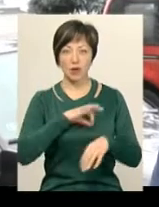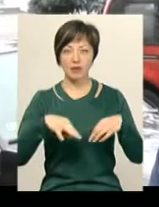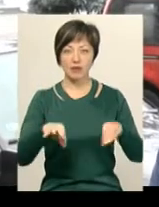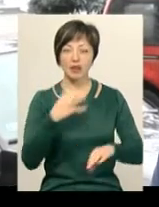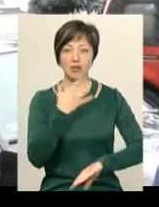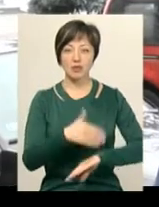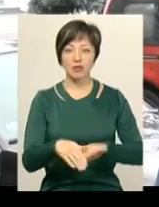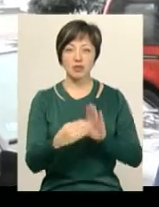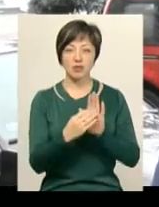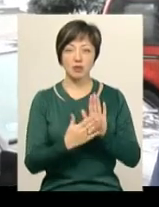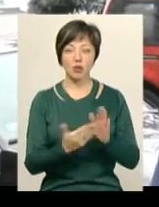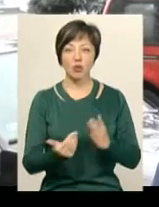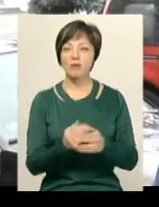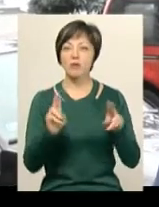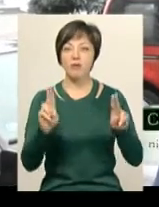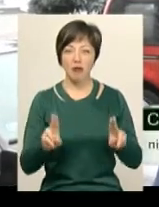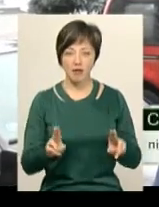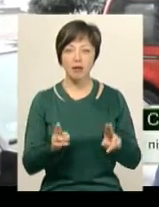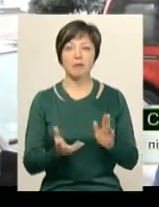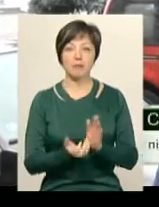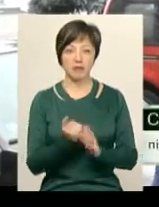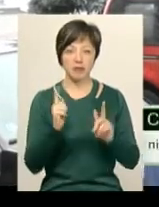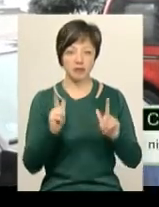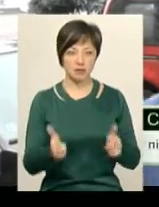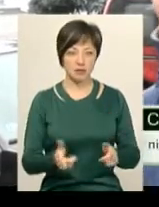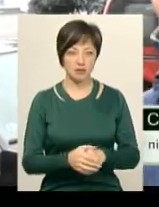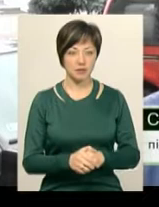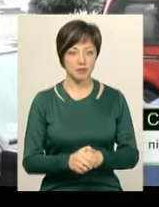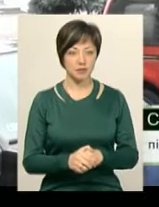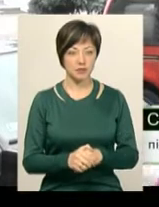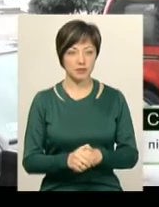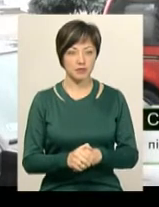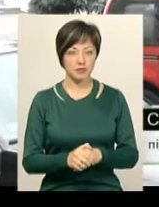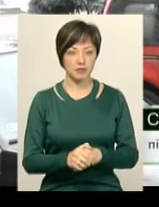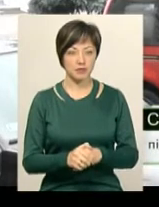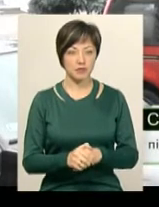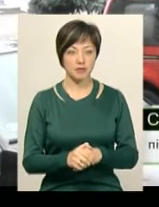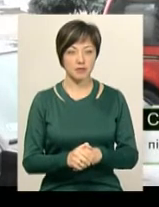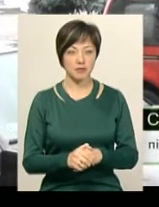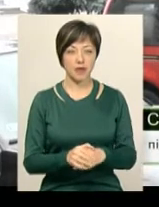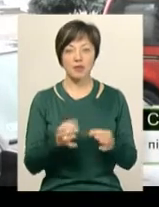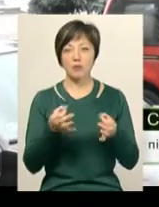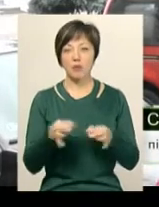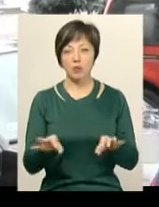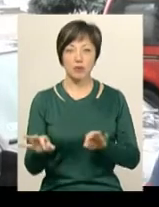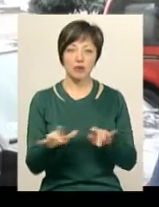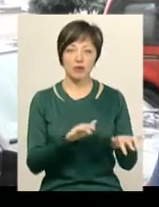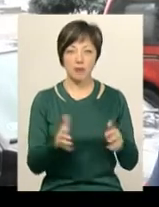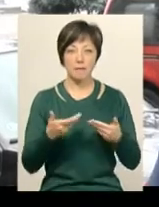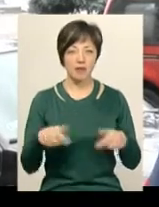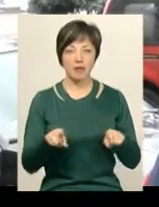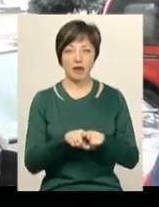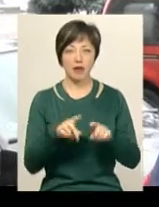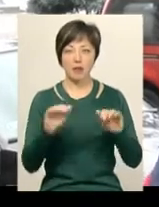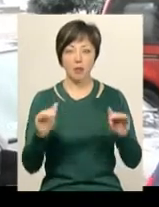розмитнення підтримує. Свободу, так скажемо, свободу передвігатися собі як хочеш. Ми, в принципі, так не